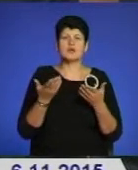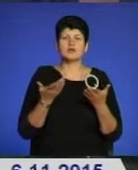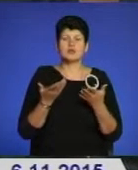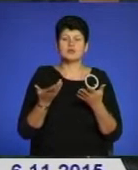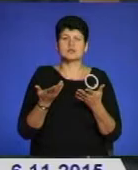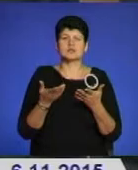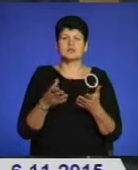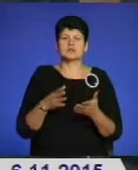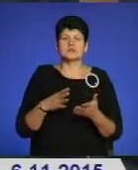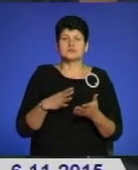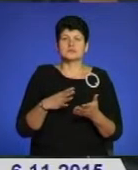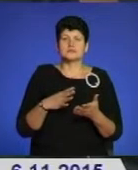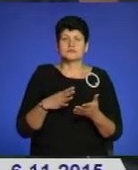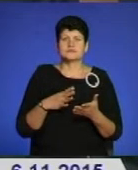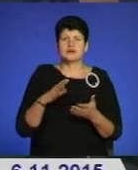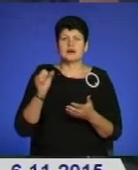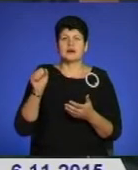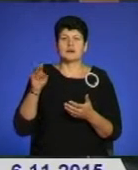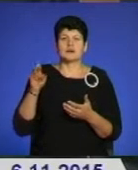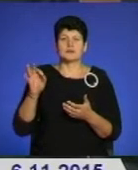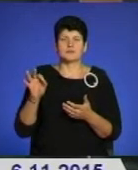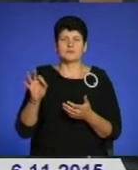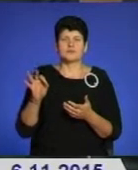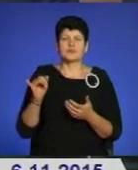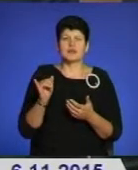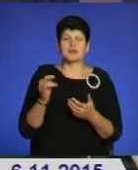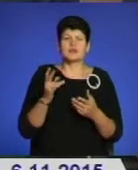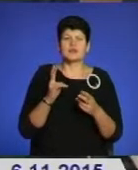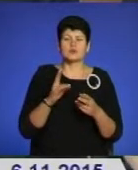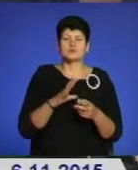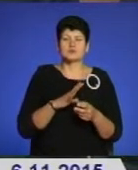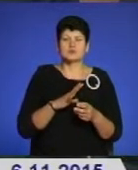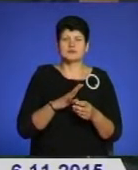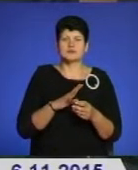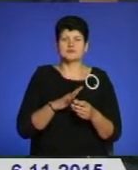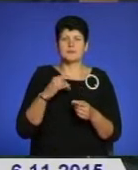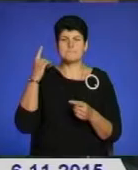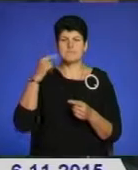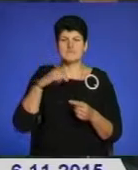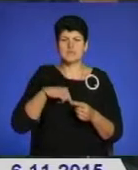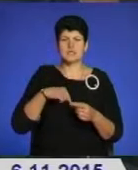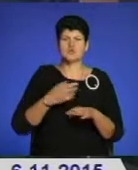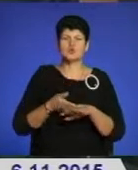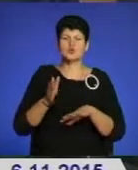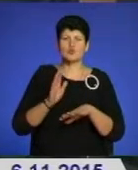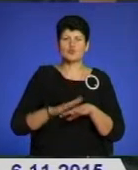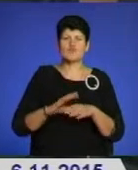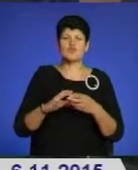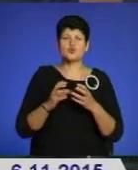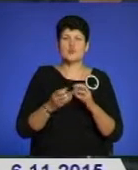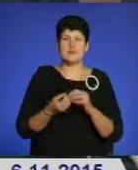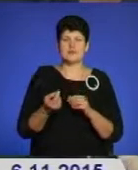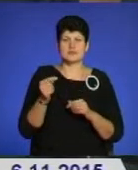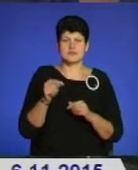АТО, і у яких відбували определенні психологічні сложності в результаті з цим.